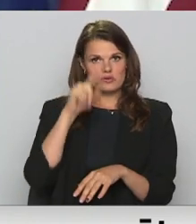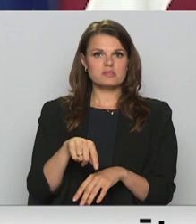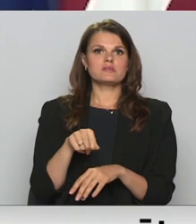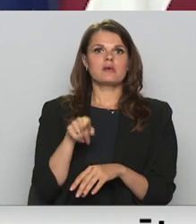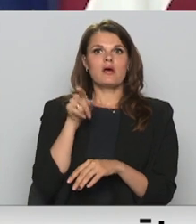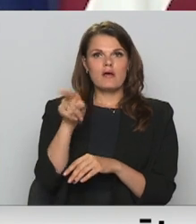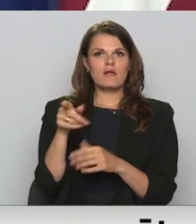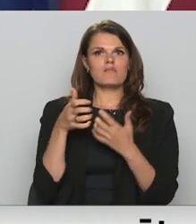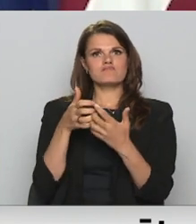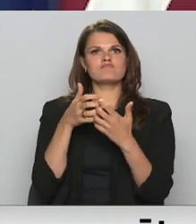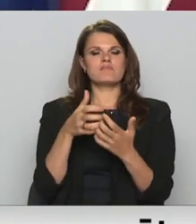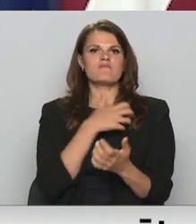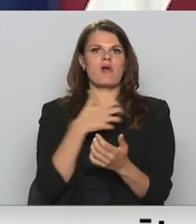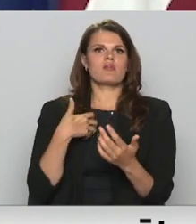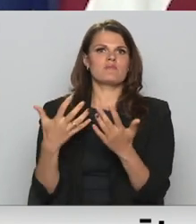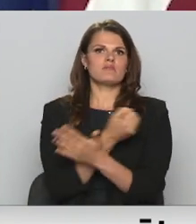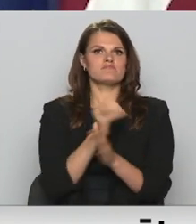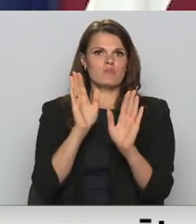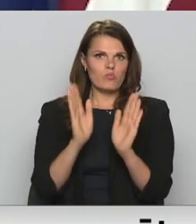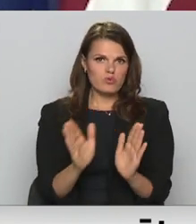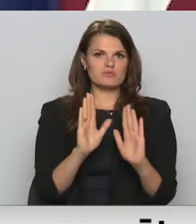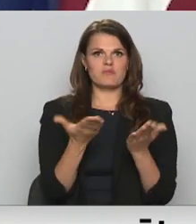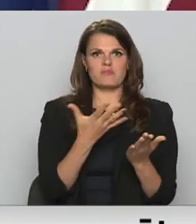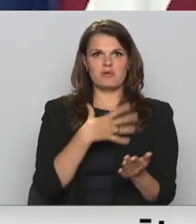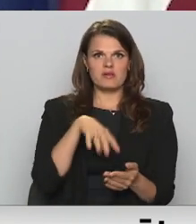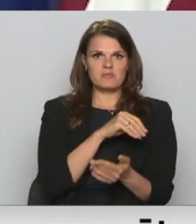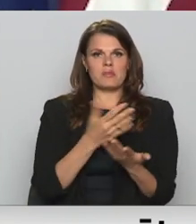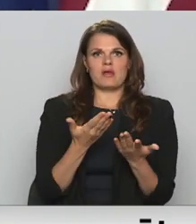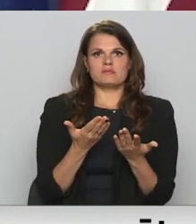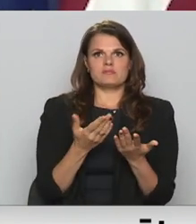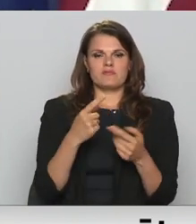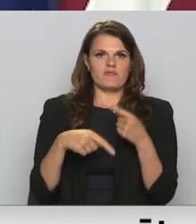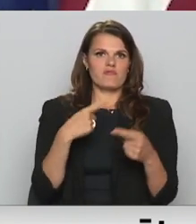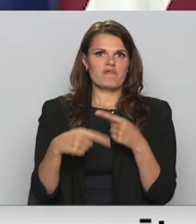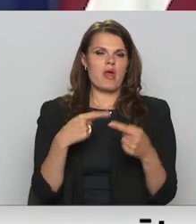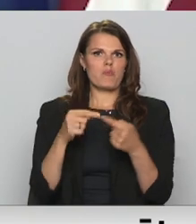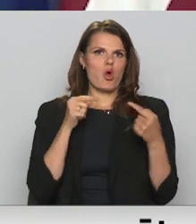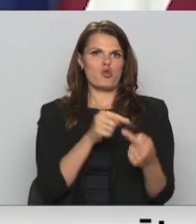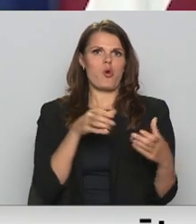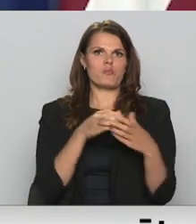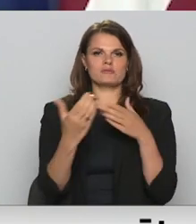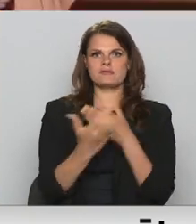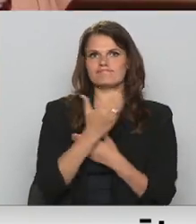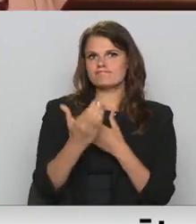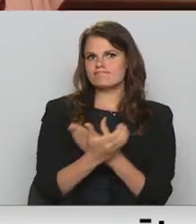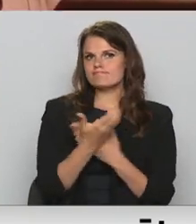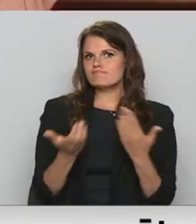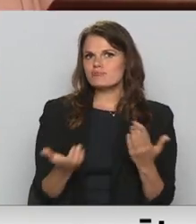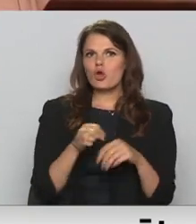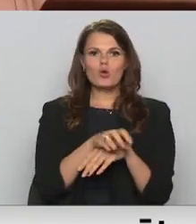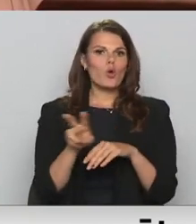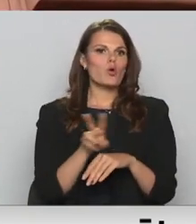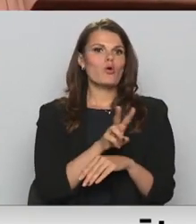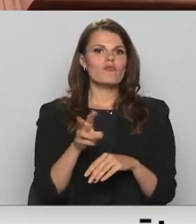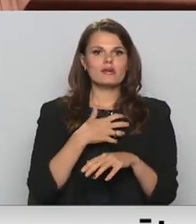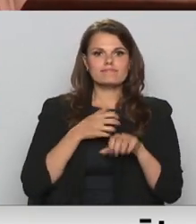cīnīties par vietu pie valdības galda, citiem vajag izdzīvot garantētās opozīcijas režīmā. Covid-19